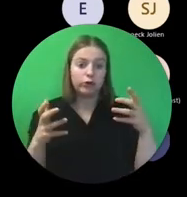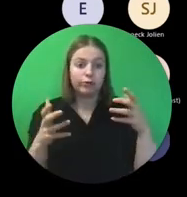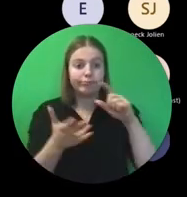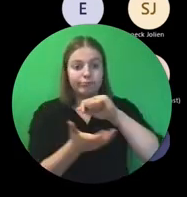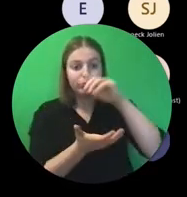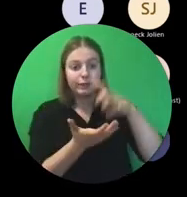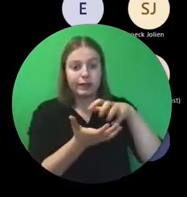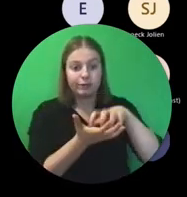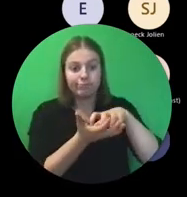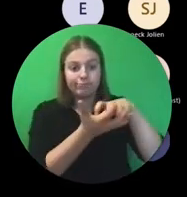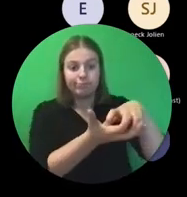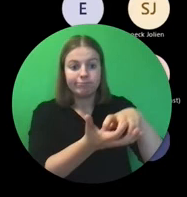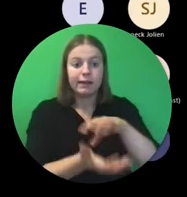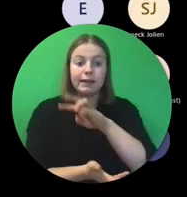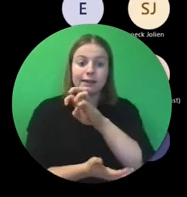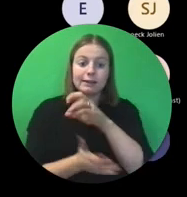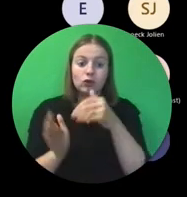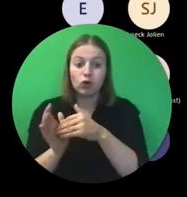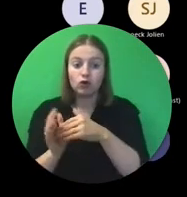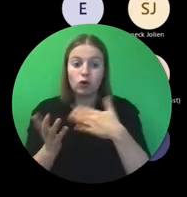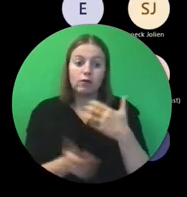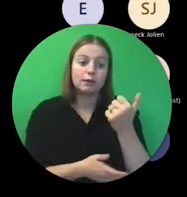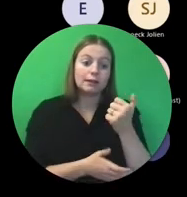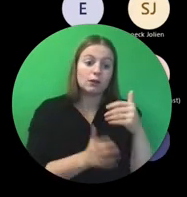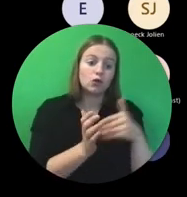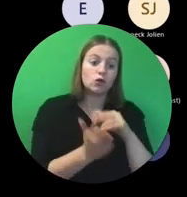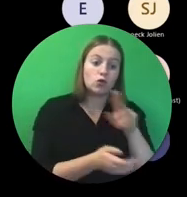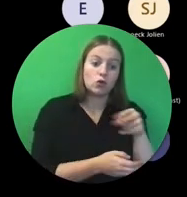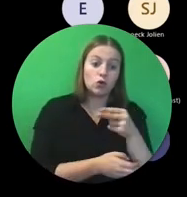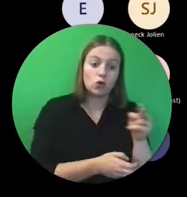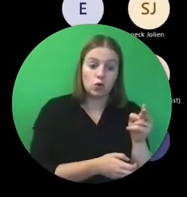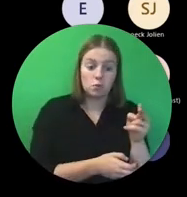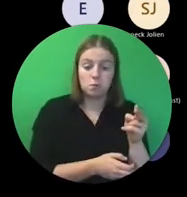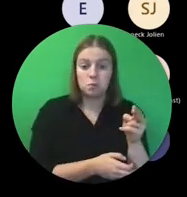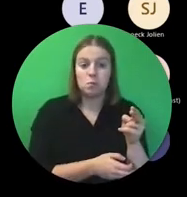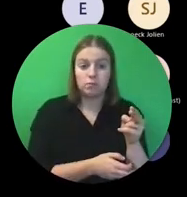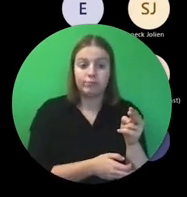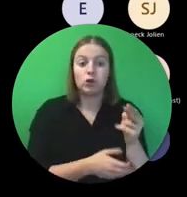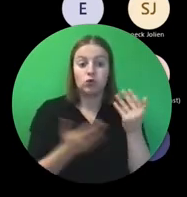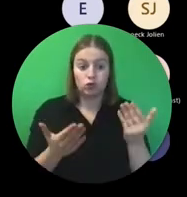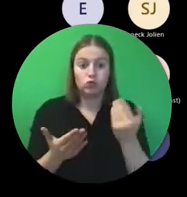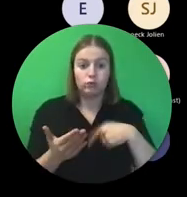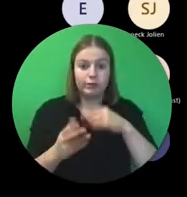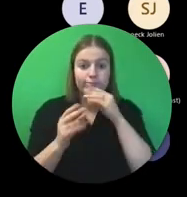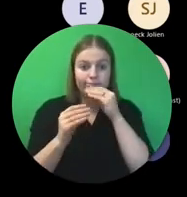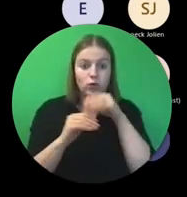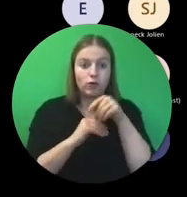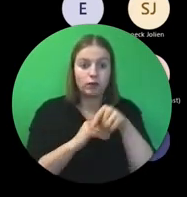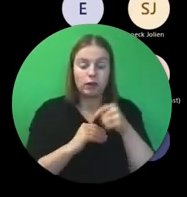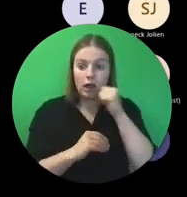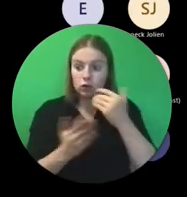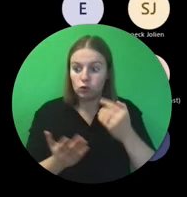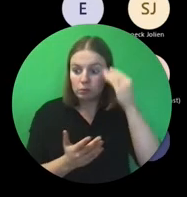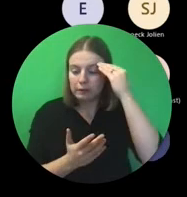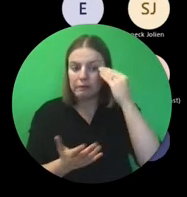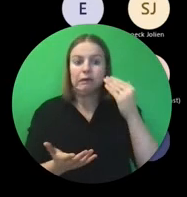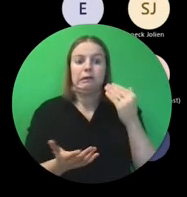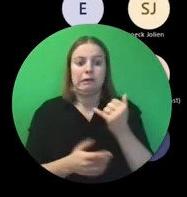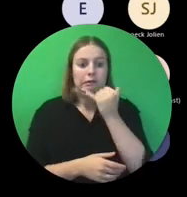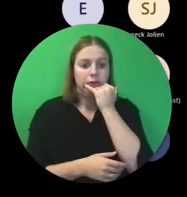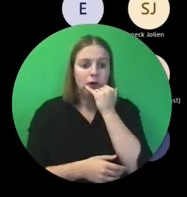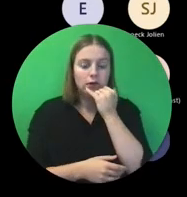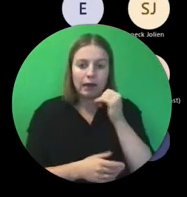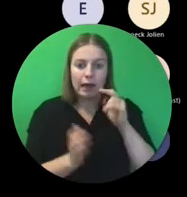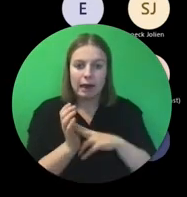qua financiering. Het zijn 30.000, het zijn 60.000 euro. Daar gaat het nu over. Besef je nu eens van, oei, ik ga deze voormiddag